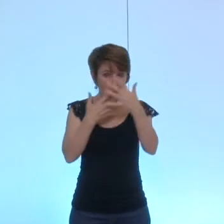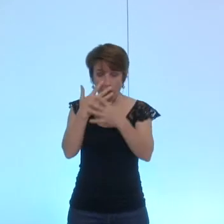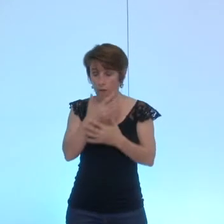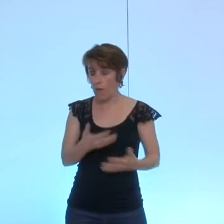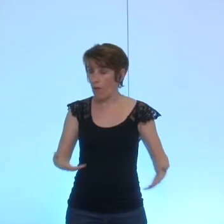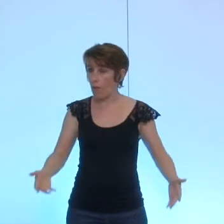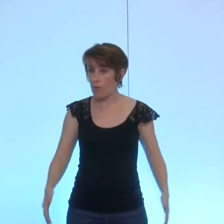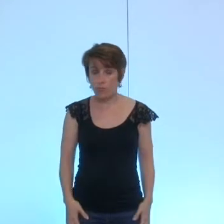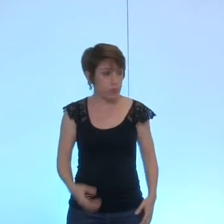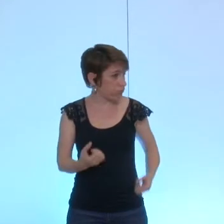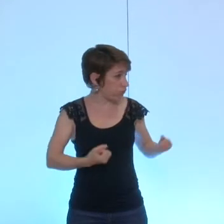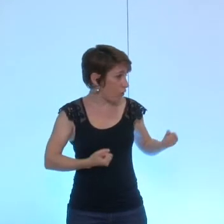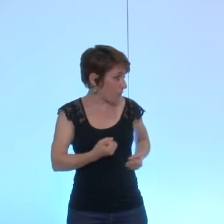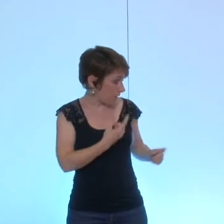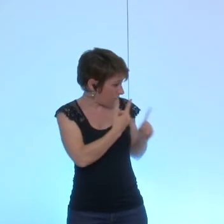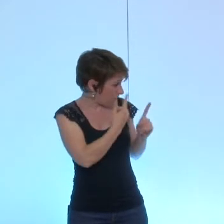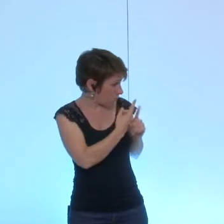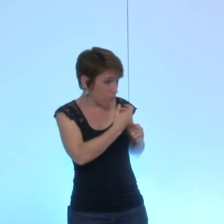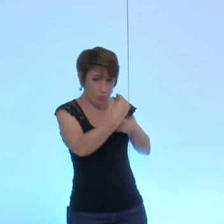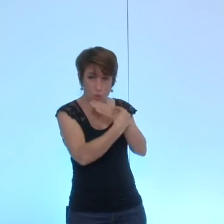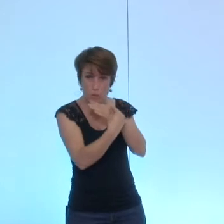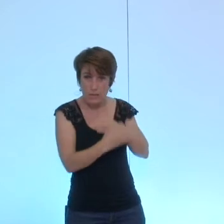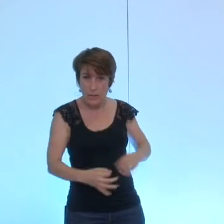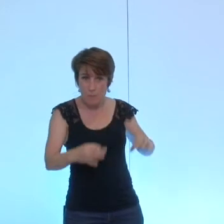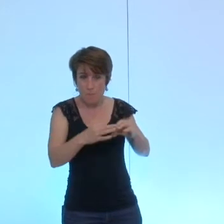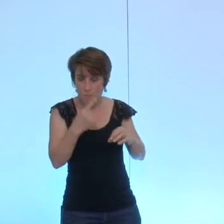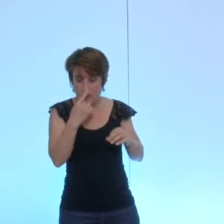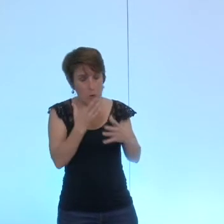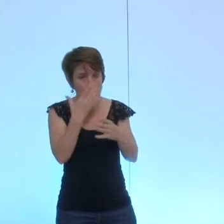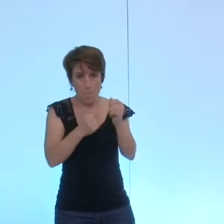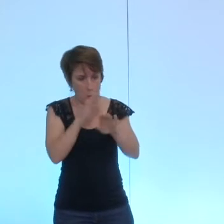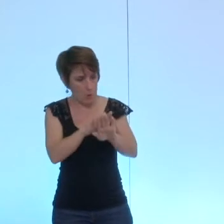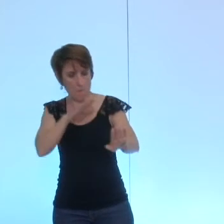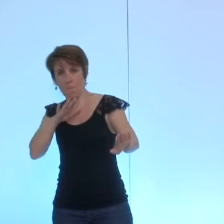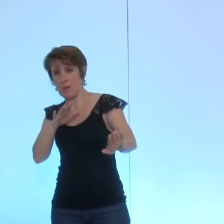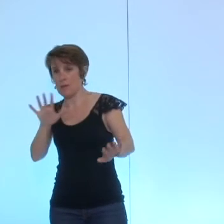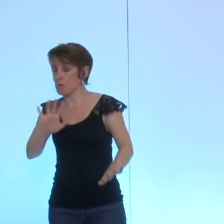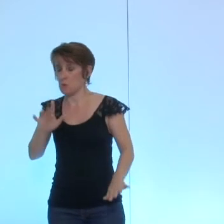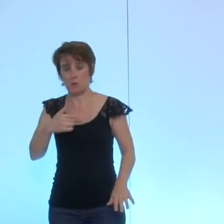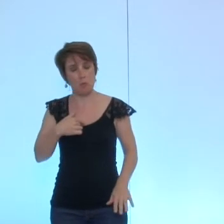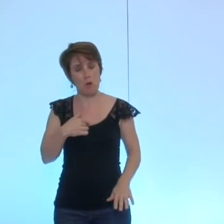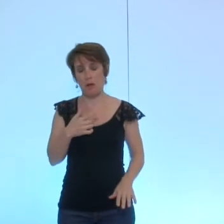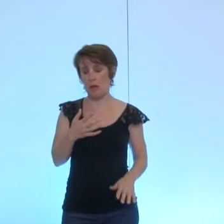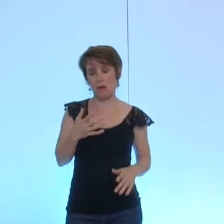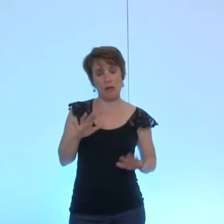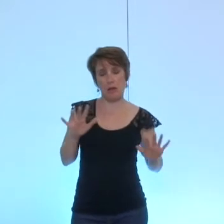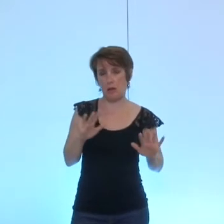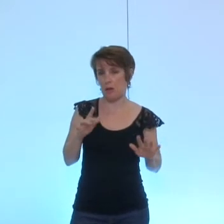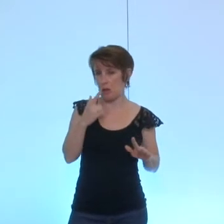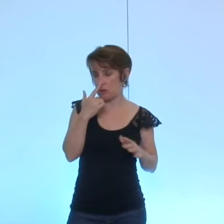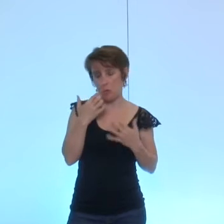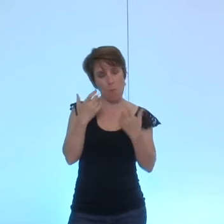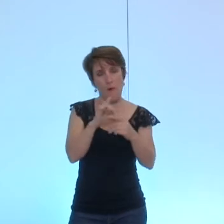sans l'aide des services on n'a pas toute l'analyse nécessaire donc moi je suis plutôt réticent à faire des changements de dernière